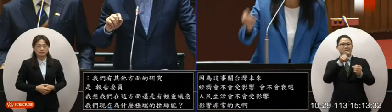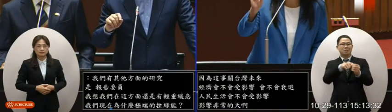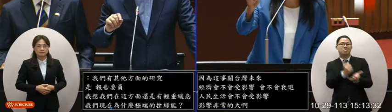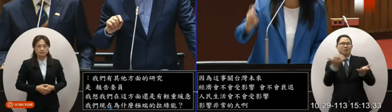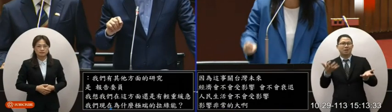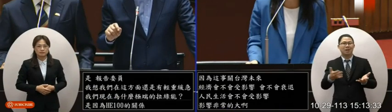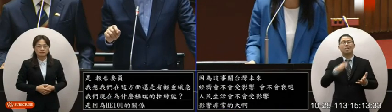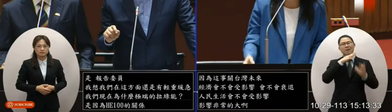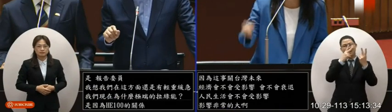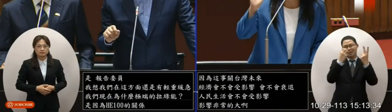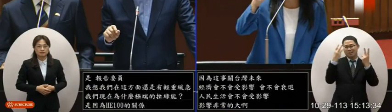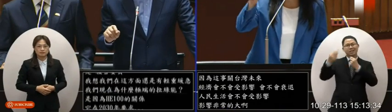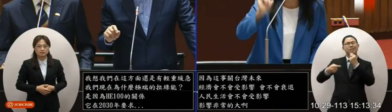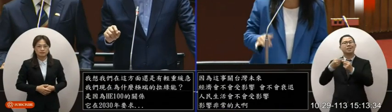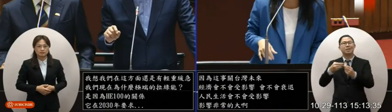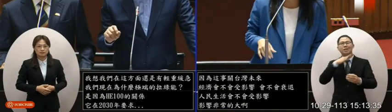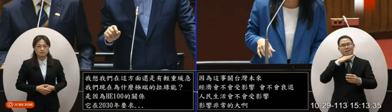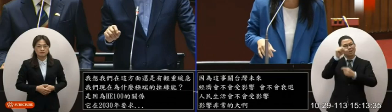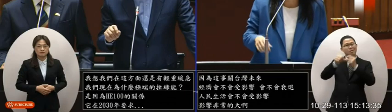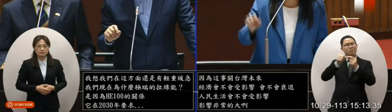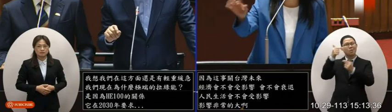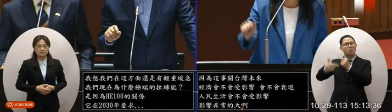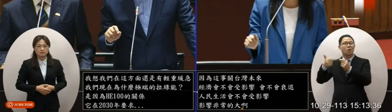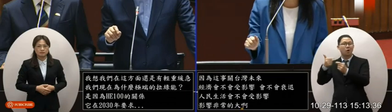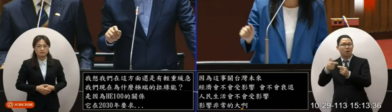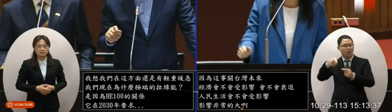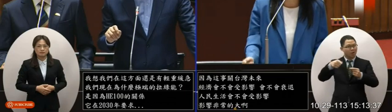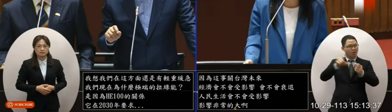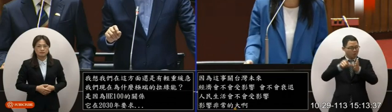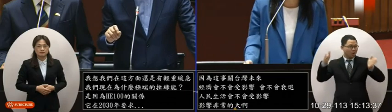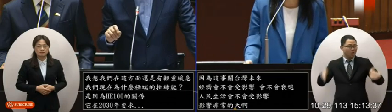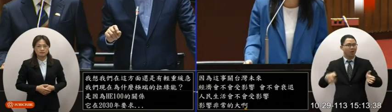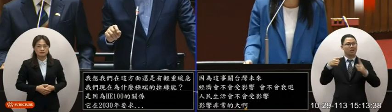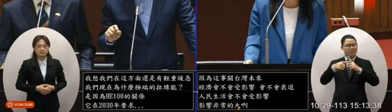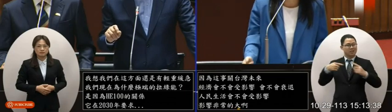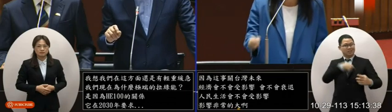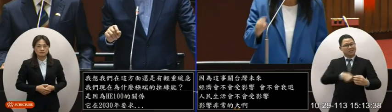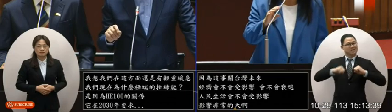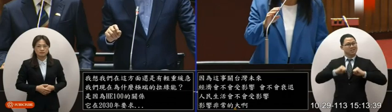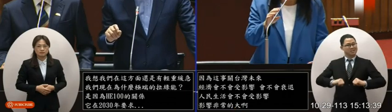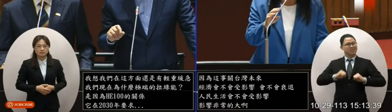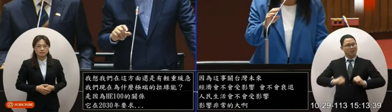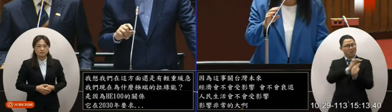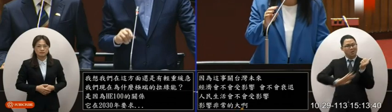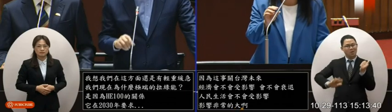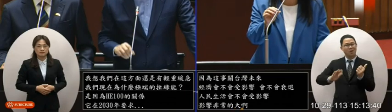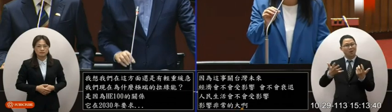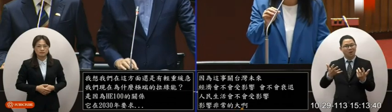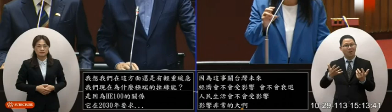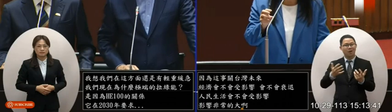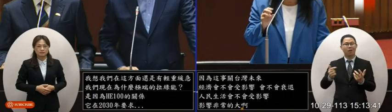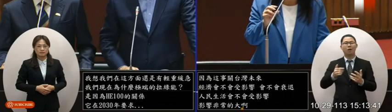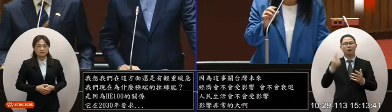嗎2030年就等於還要等5年6年耶這5年6年要犧牲多少人民的健康我接下來想要問